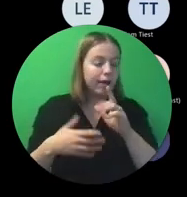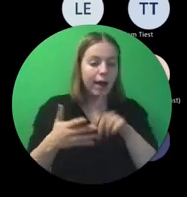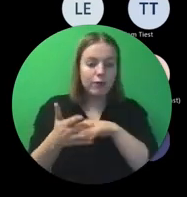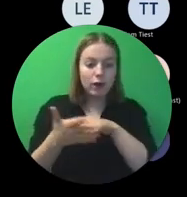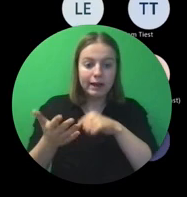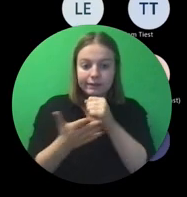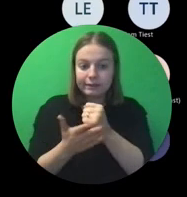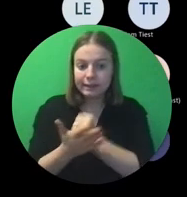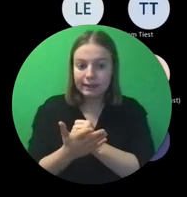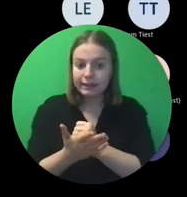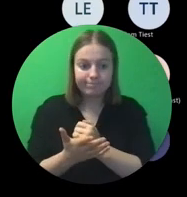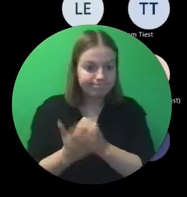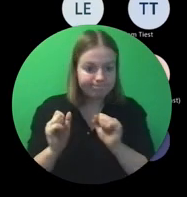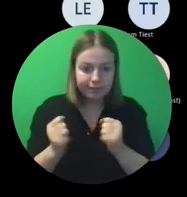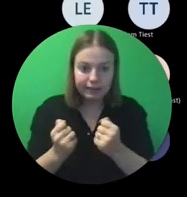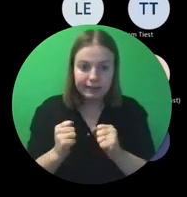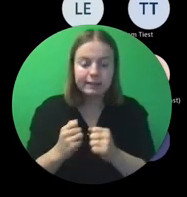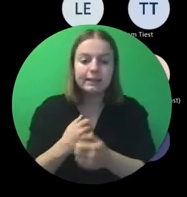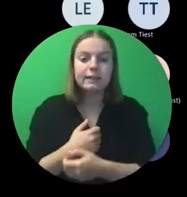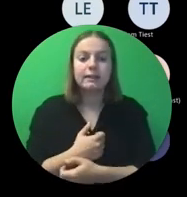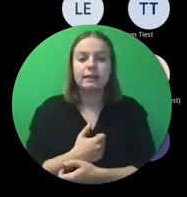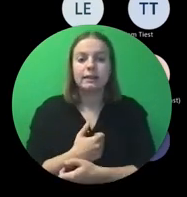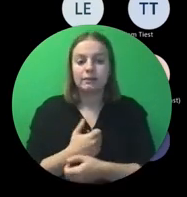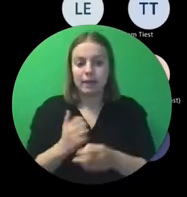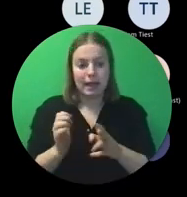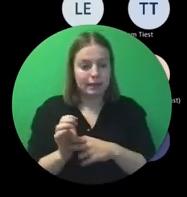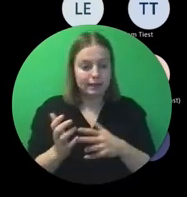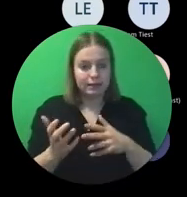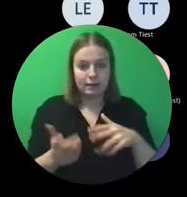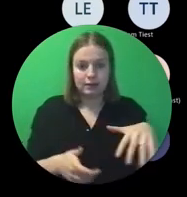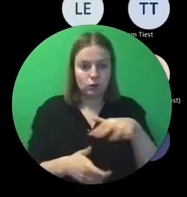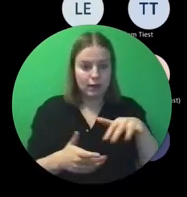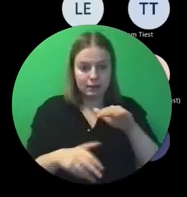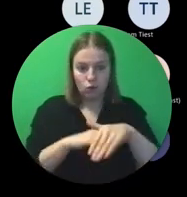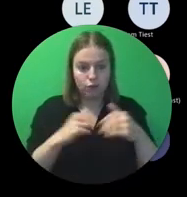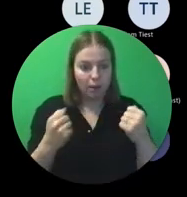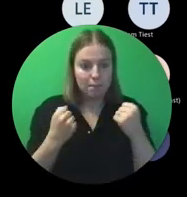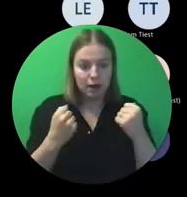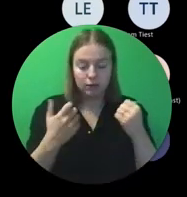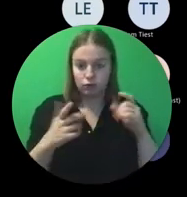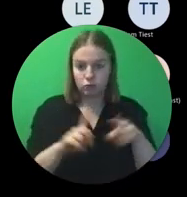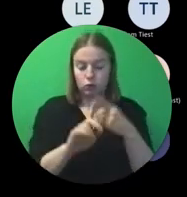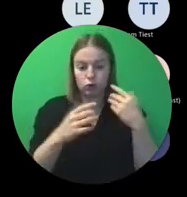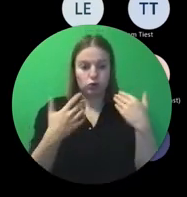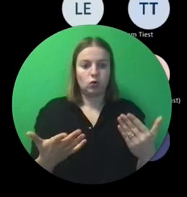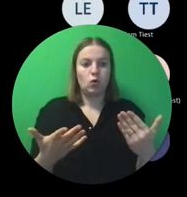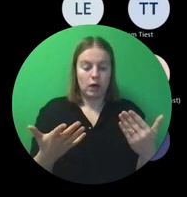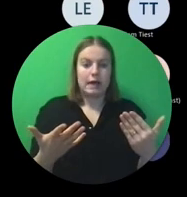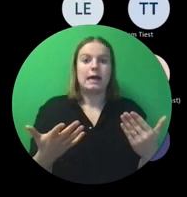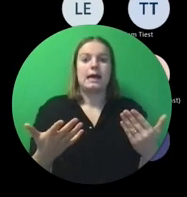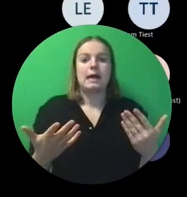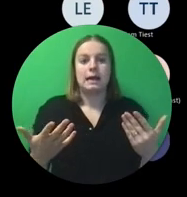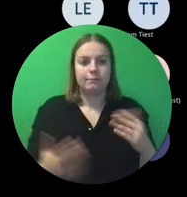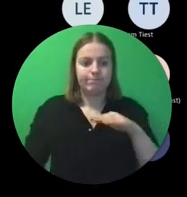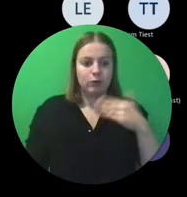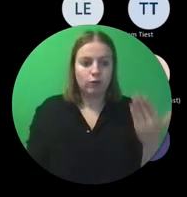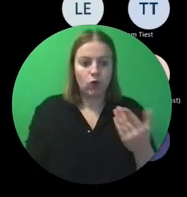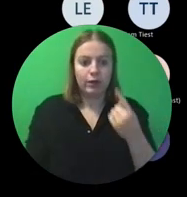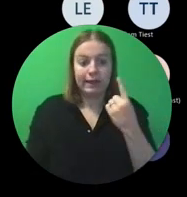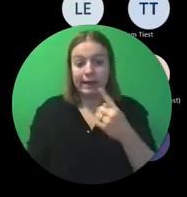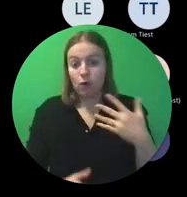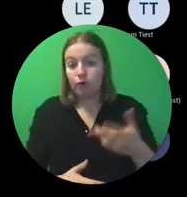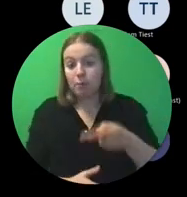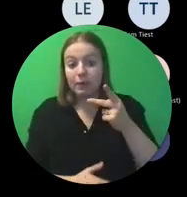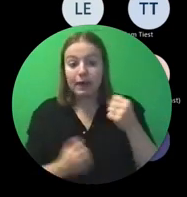annulatieverzekeringen en dergelijke, maar het is echt iets van, ja, oké, overmacht, dat gebeurt, en dat zorgt ervoor dat één of meer